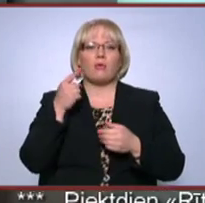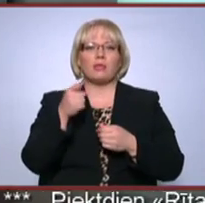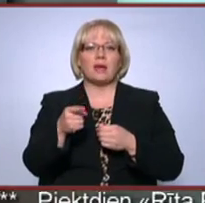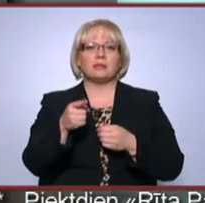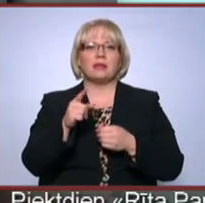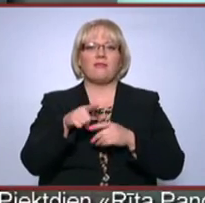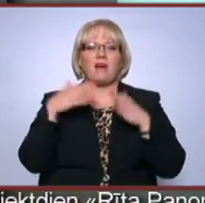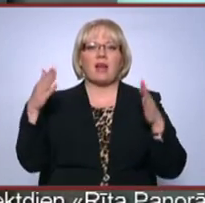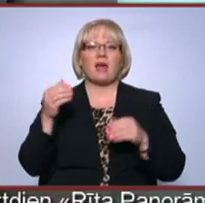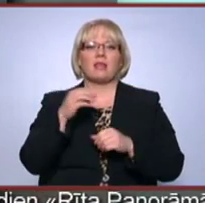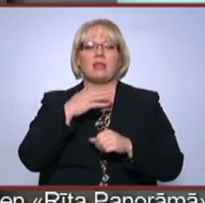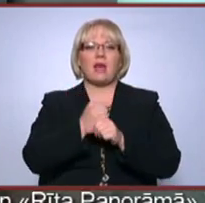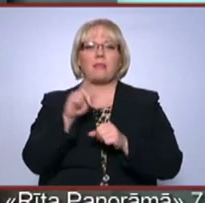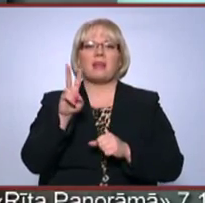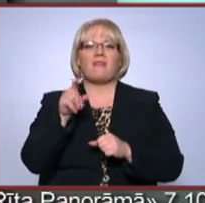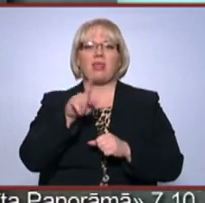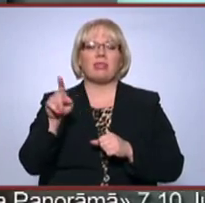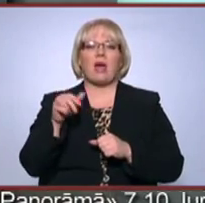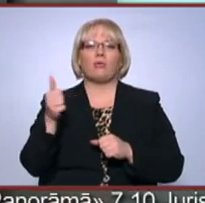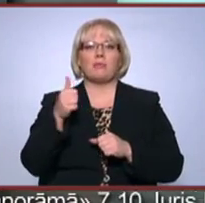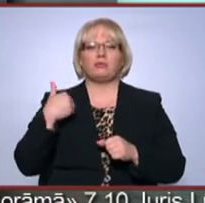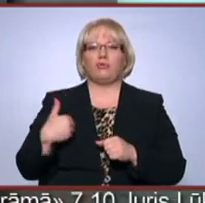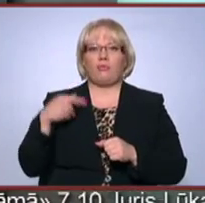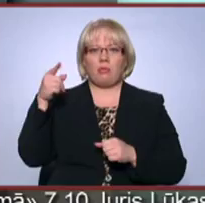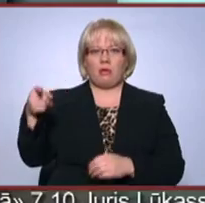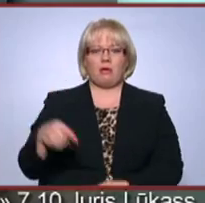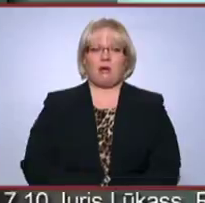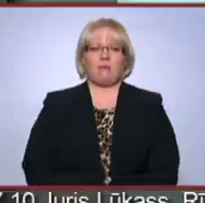ir ventā, it īpaši pie rumbas kuldīgā un turpins grundas televīzija.